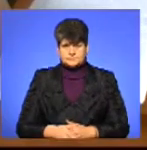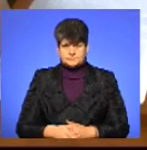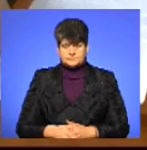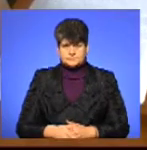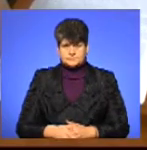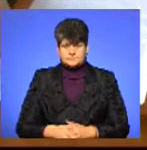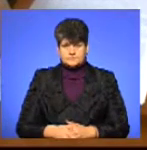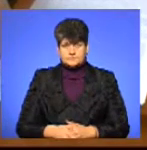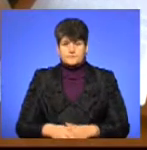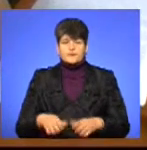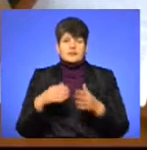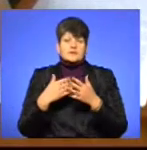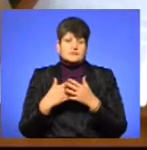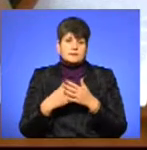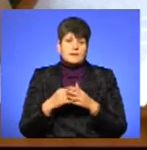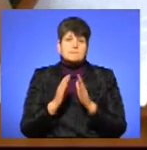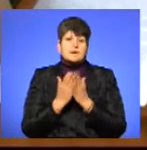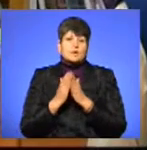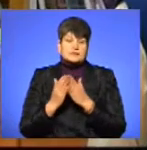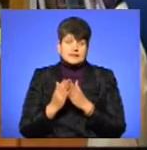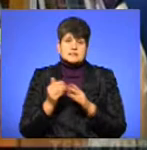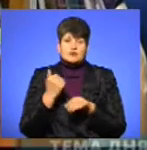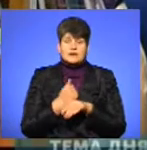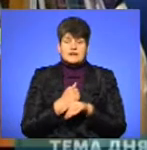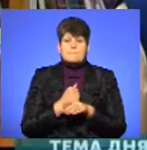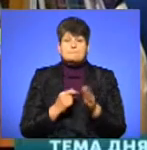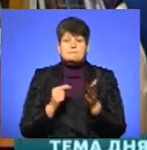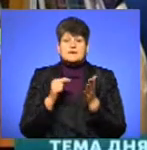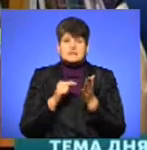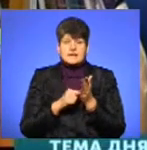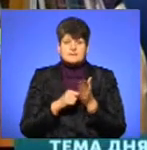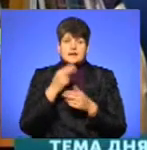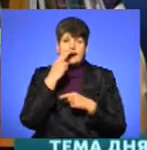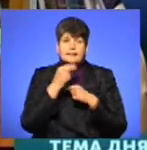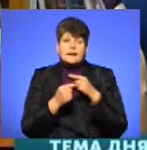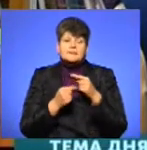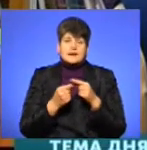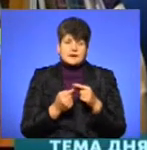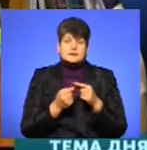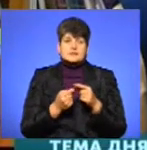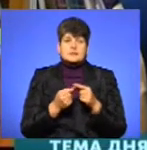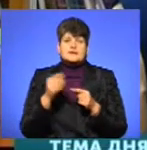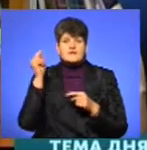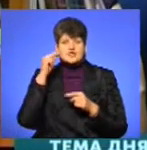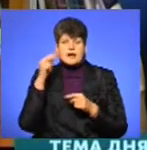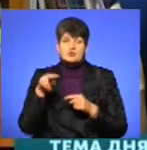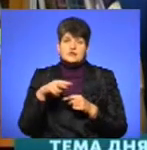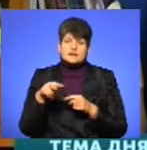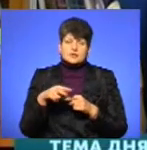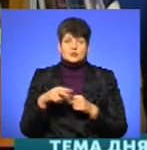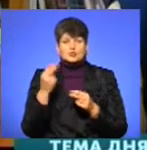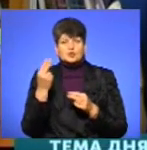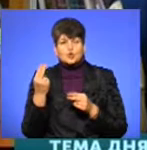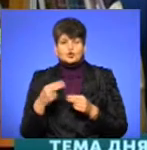Дейзі бібліотека – головна мета цього проєкту, адаптація україномовної навчальної літератури і художньої літератури